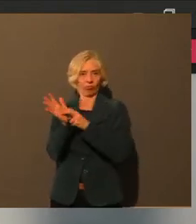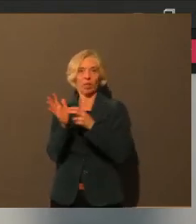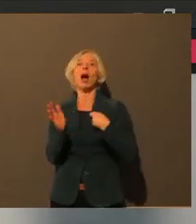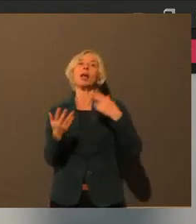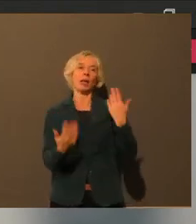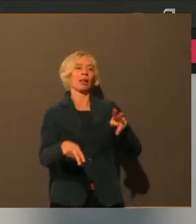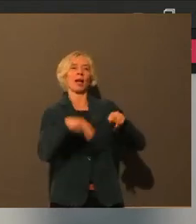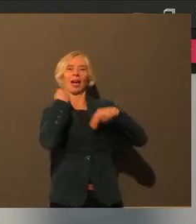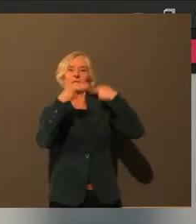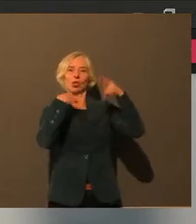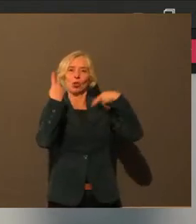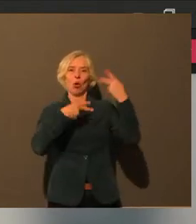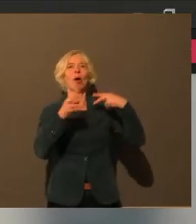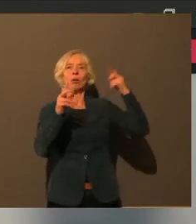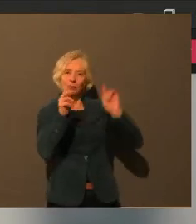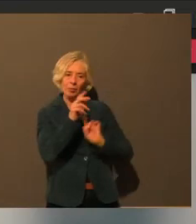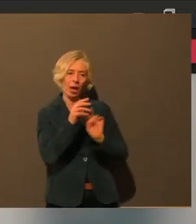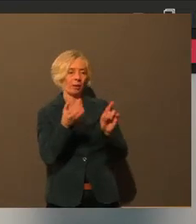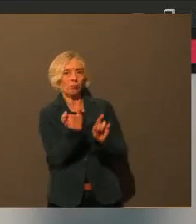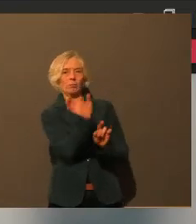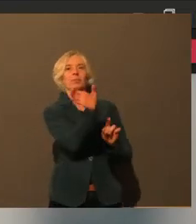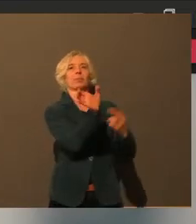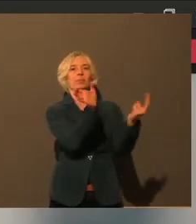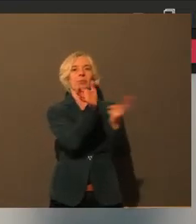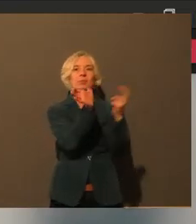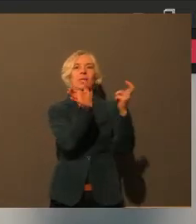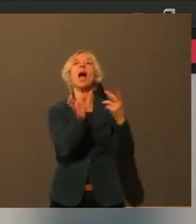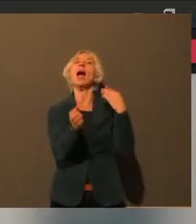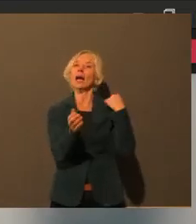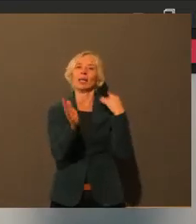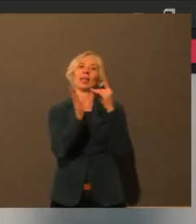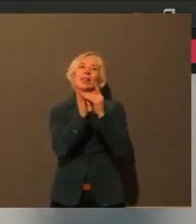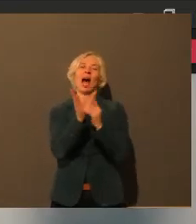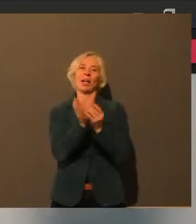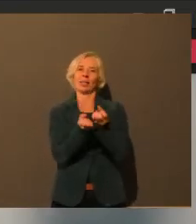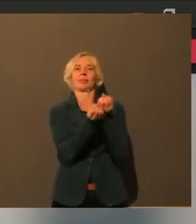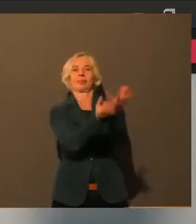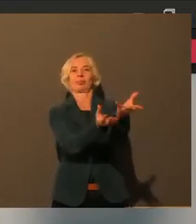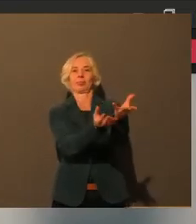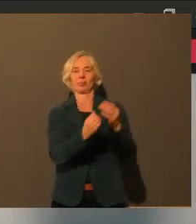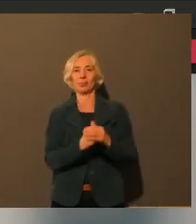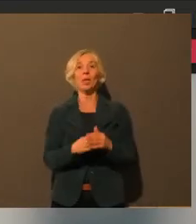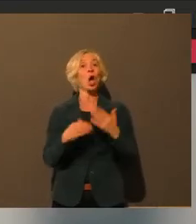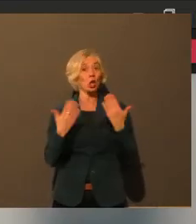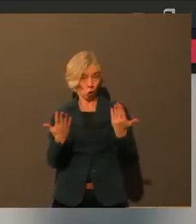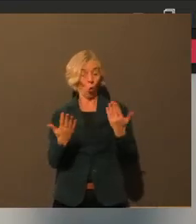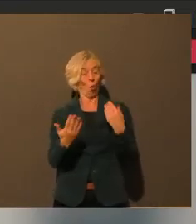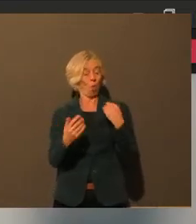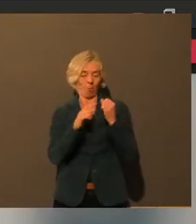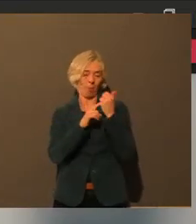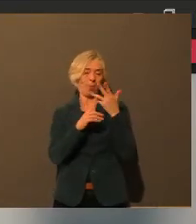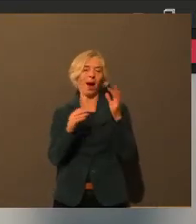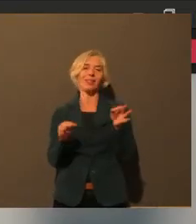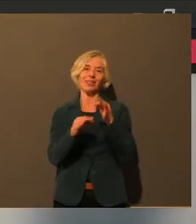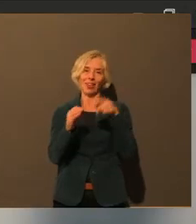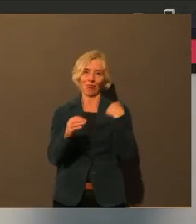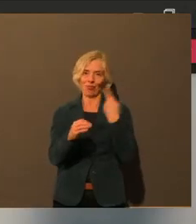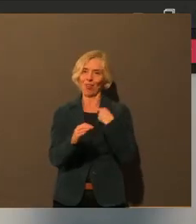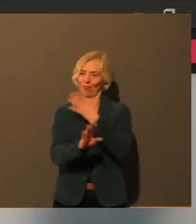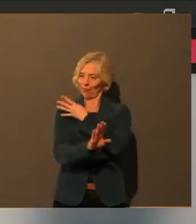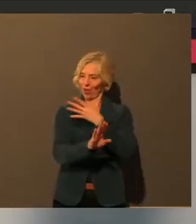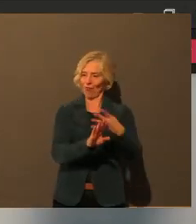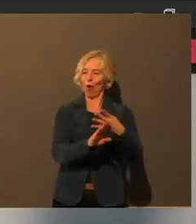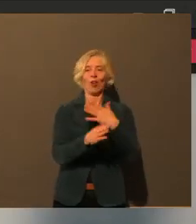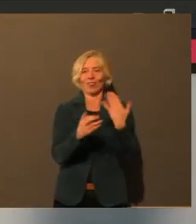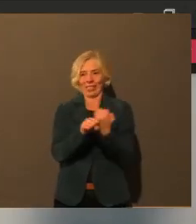Das war jetzt vielleicht mal so ganz kurz das, was wir in den letzten vier Wochen aus Verwaltungssicht gemacht haben. Aber jetzt liegt